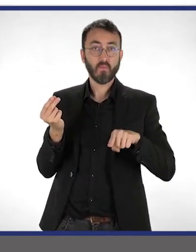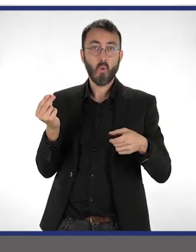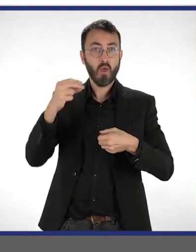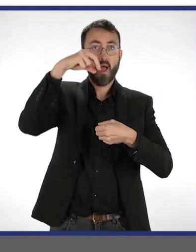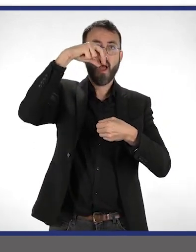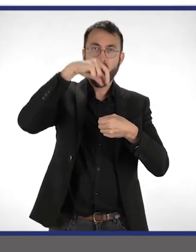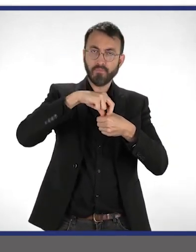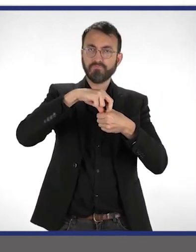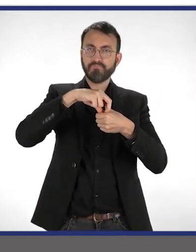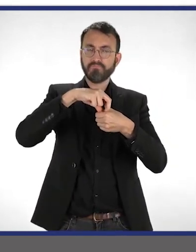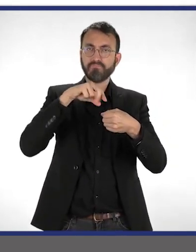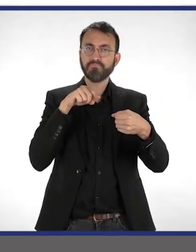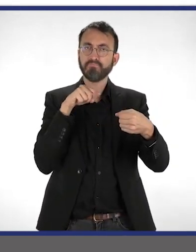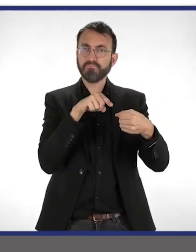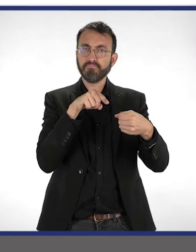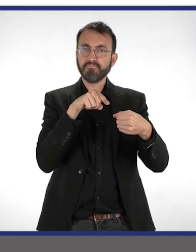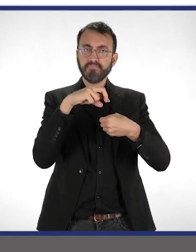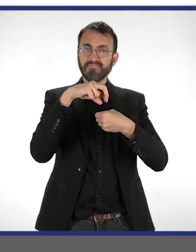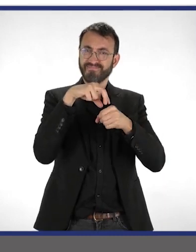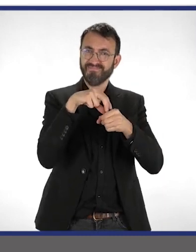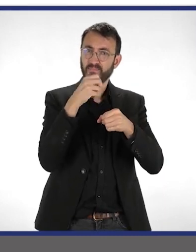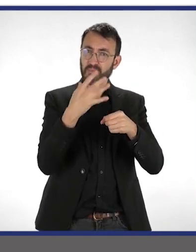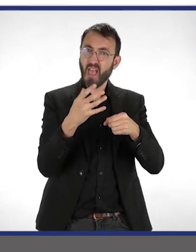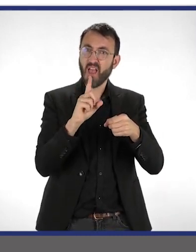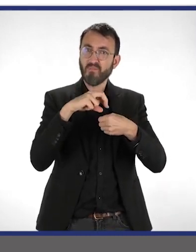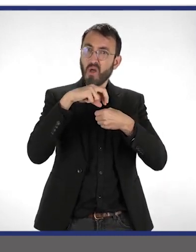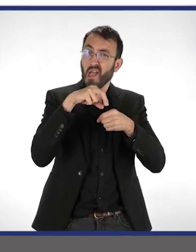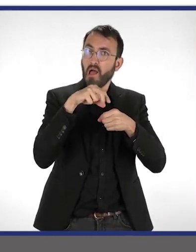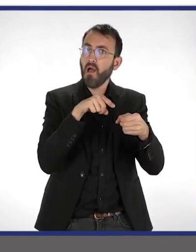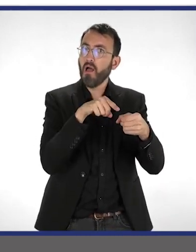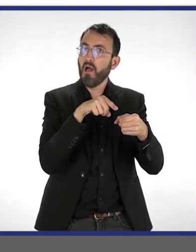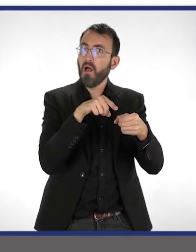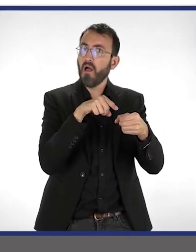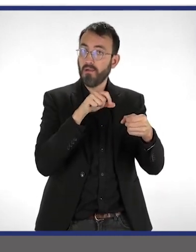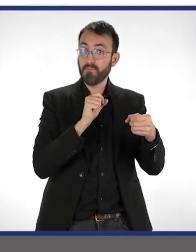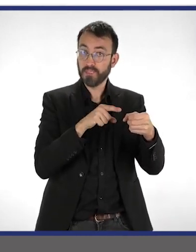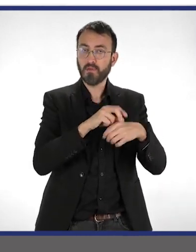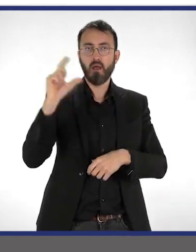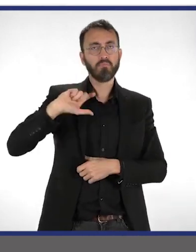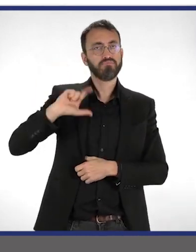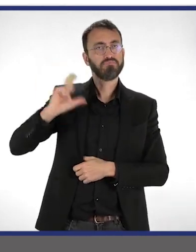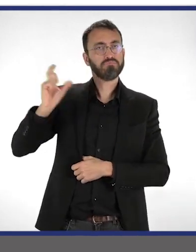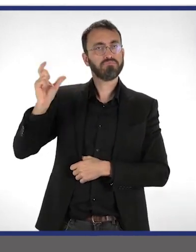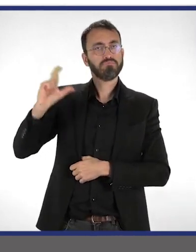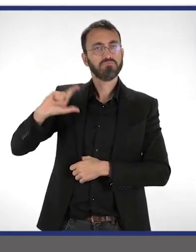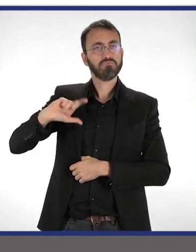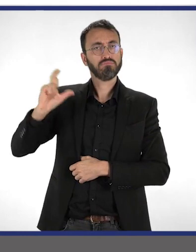Maintenant, on remet la tige dans le tube, on ferme bien, on entend un clic, et on secoue.